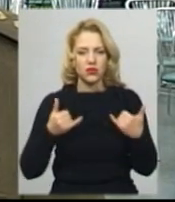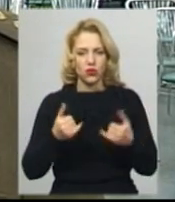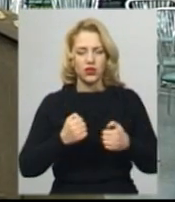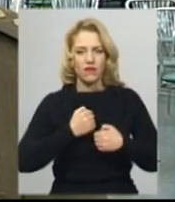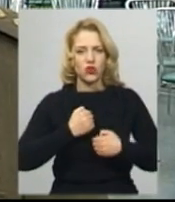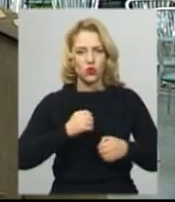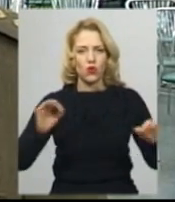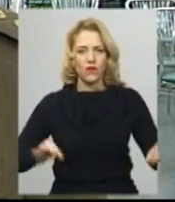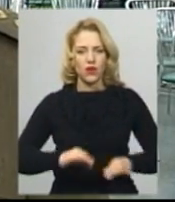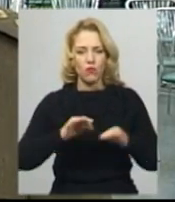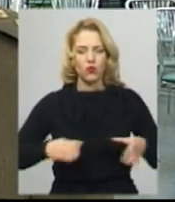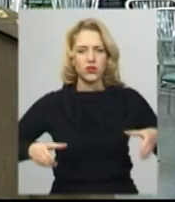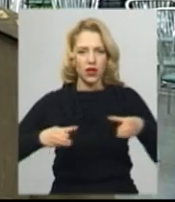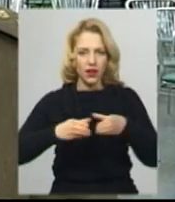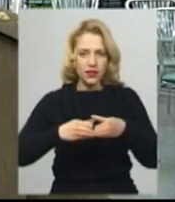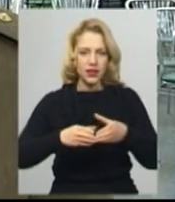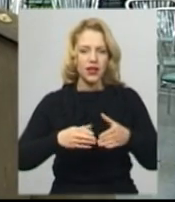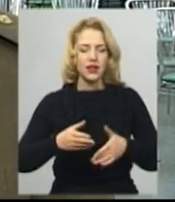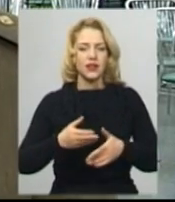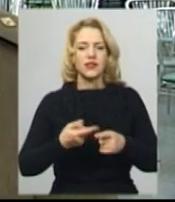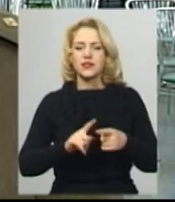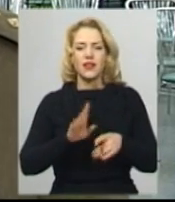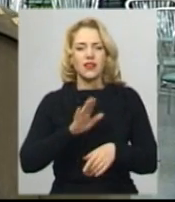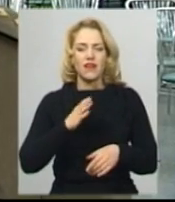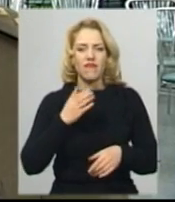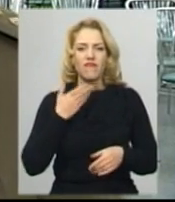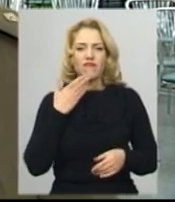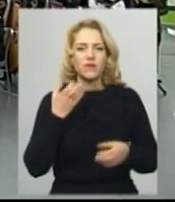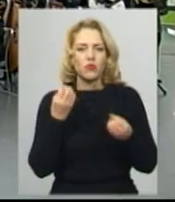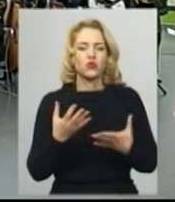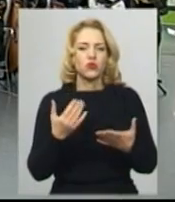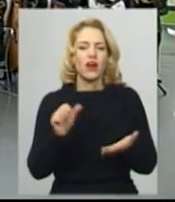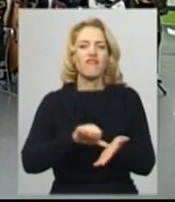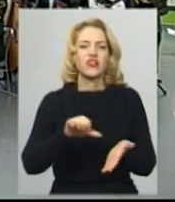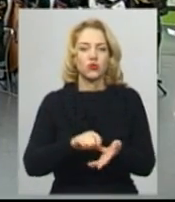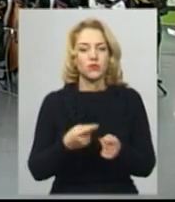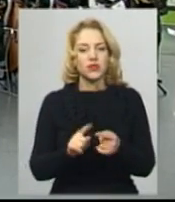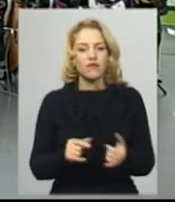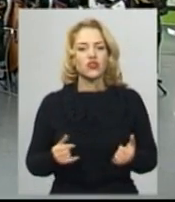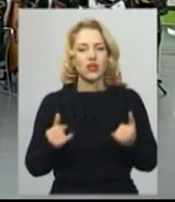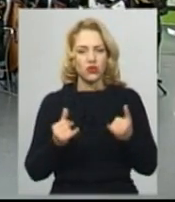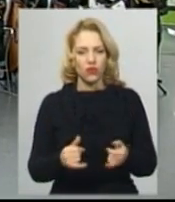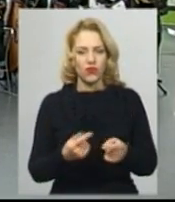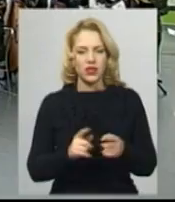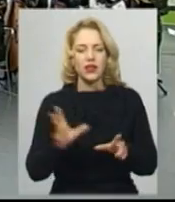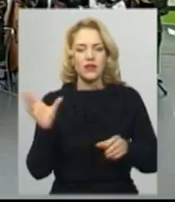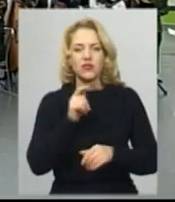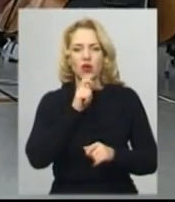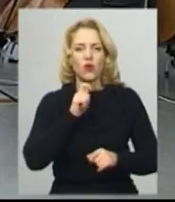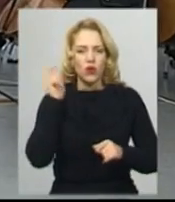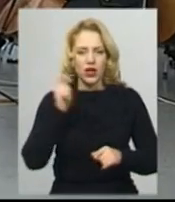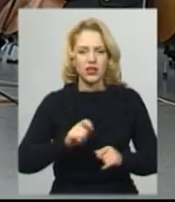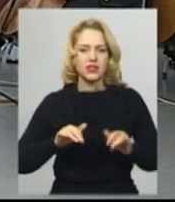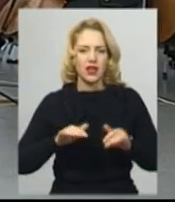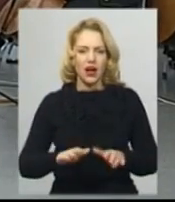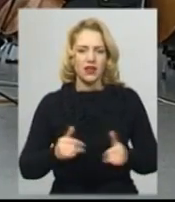військові музиканти, ми цим, це не виступ, це вшанування. Бориспільський аеропорт відкриває всеукраїнську акцію вшанування. О пів на